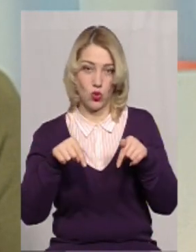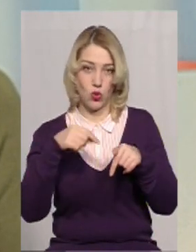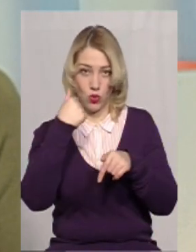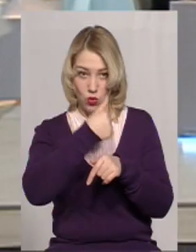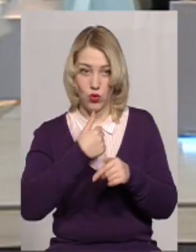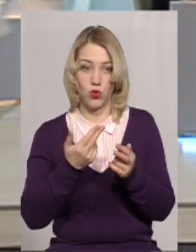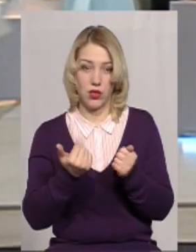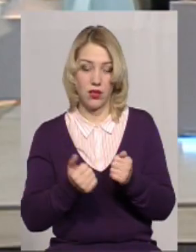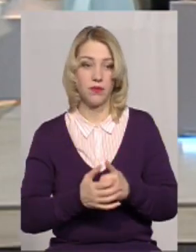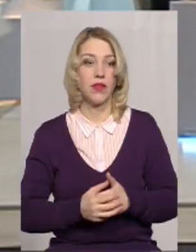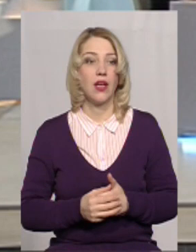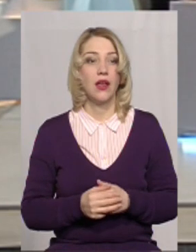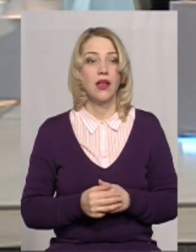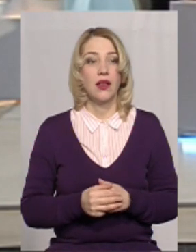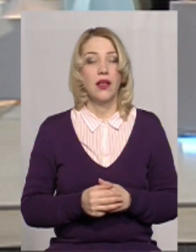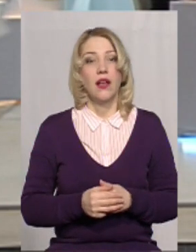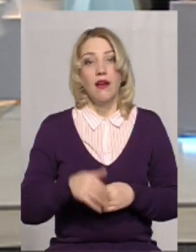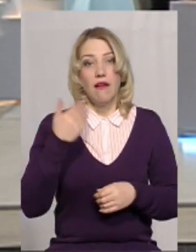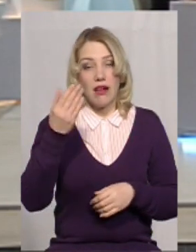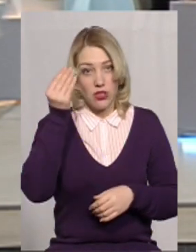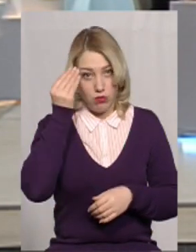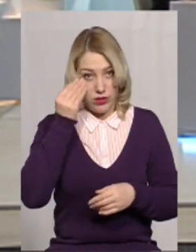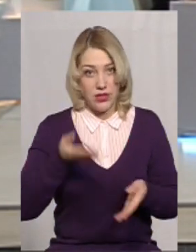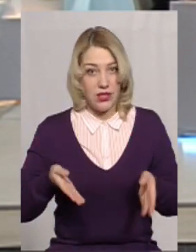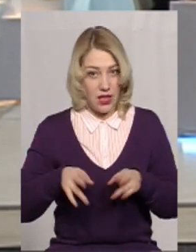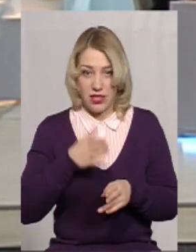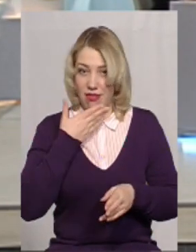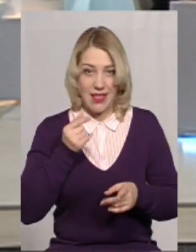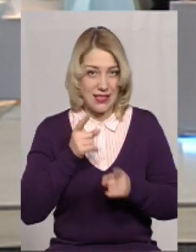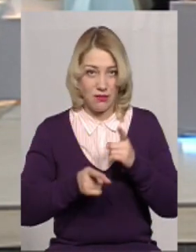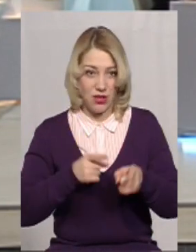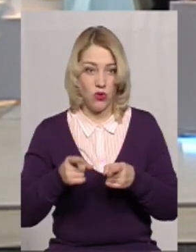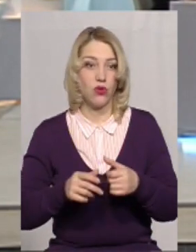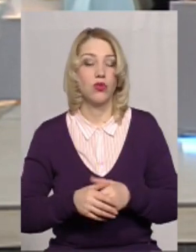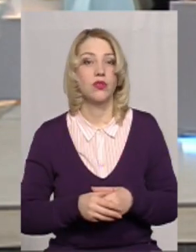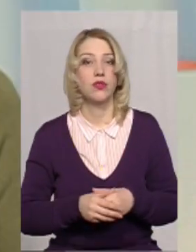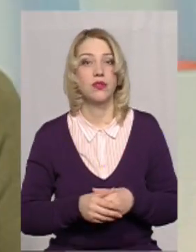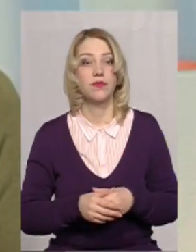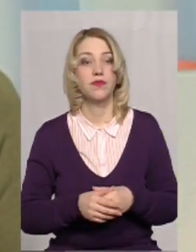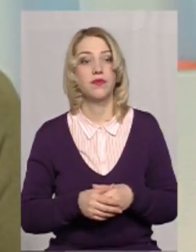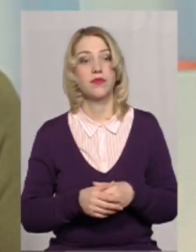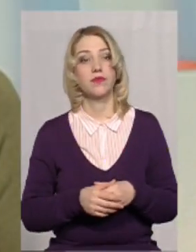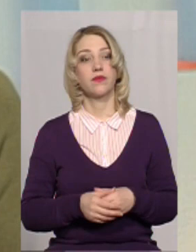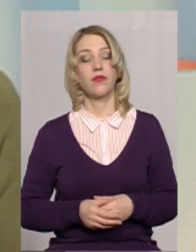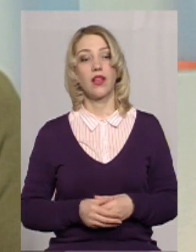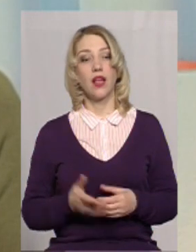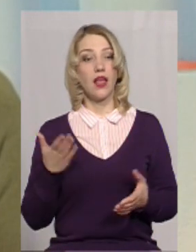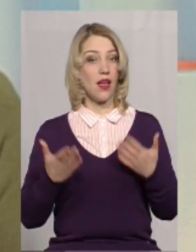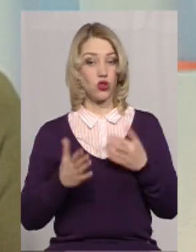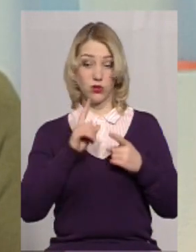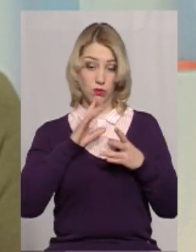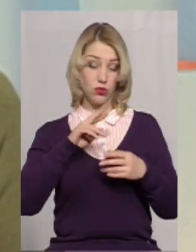року? Так, так. Ваша позиція залишиться незмінною. Якщо там не буде